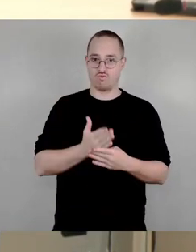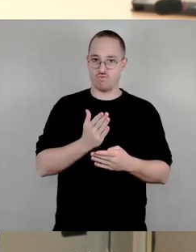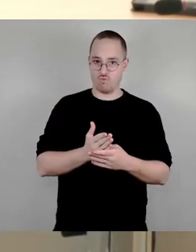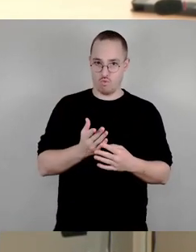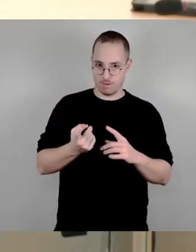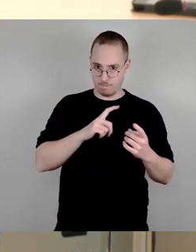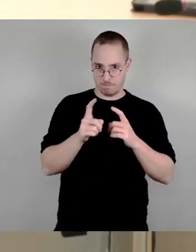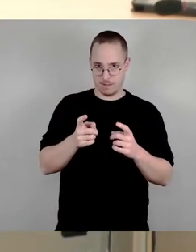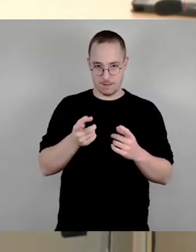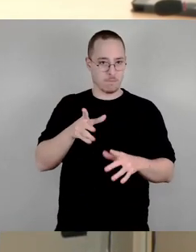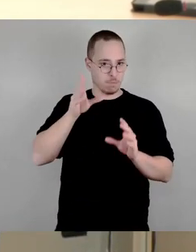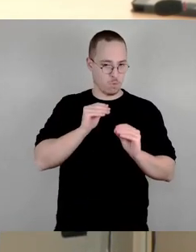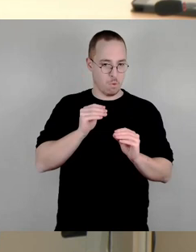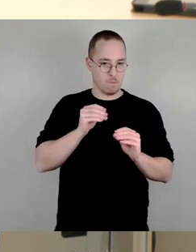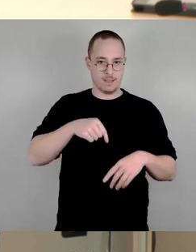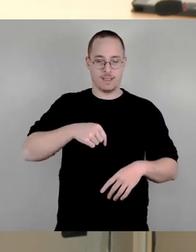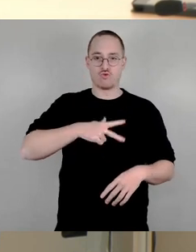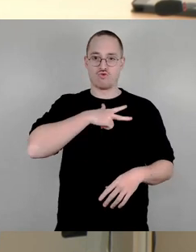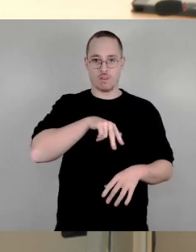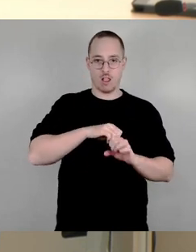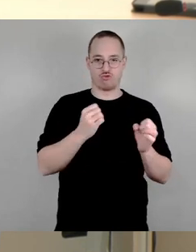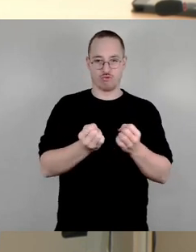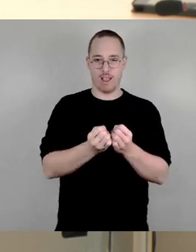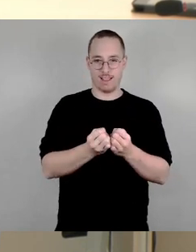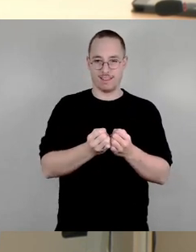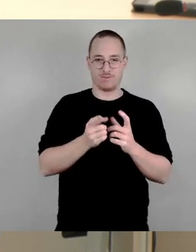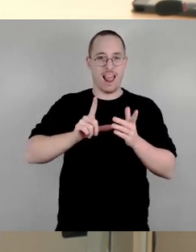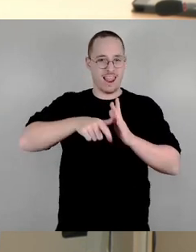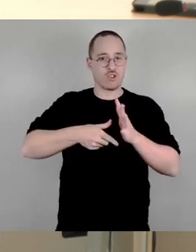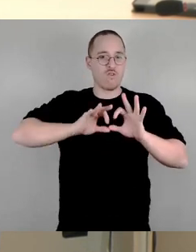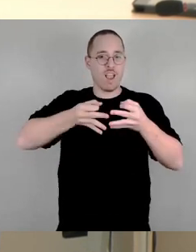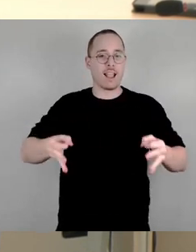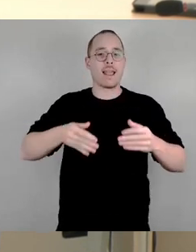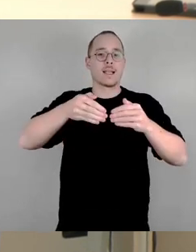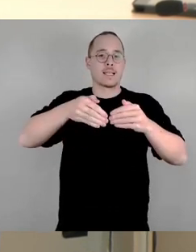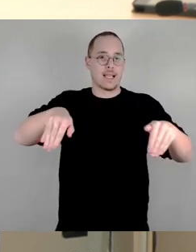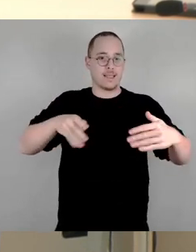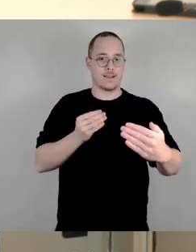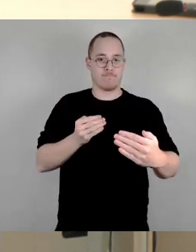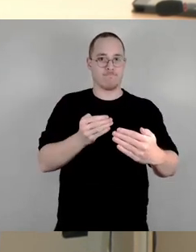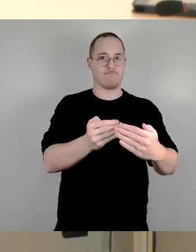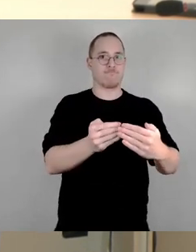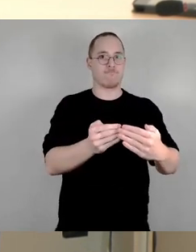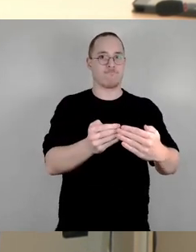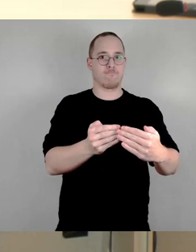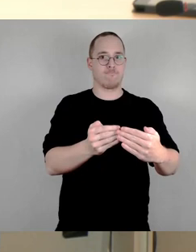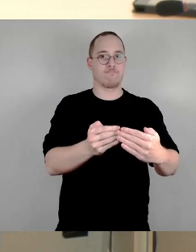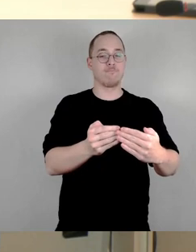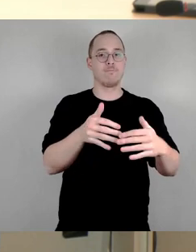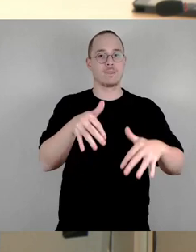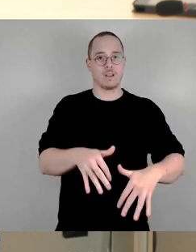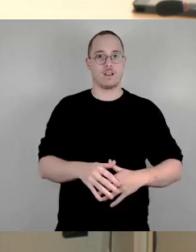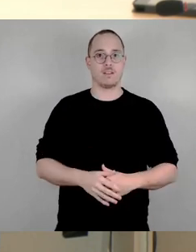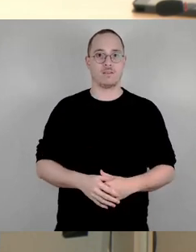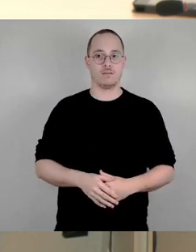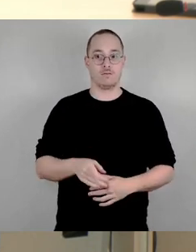an den Grenzen seiner Leistungsfähigkeit angelangt. Das liegt nicht nur an der zu teuren Unterbringung von Asylbewerbern,